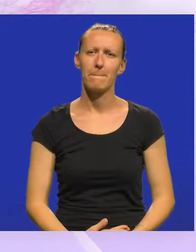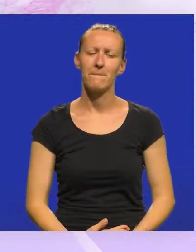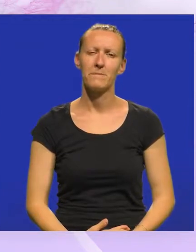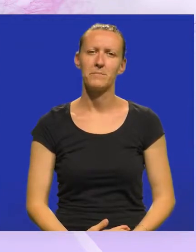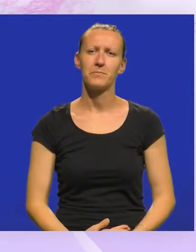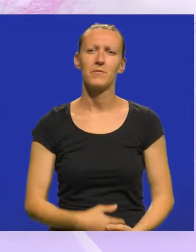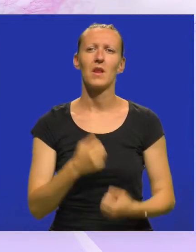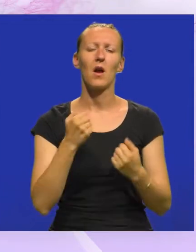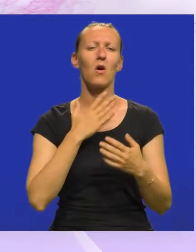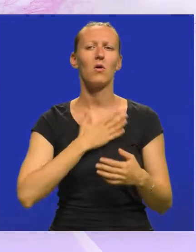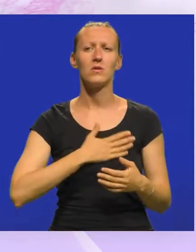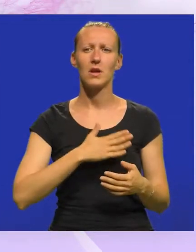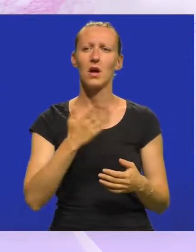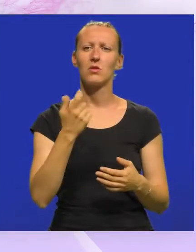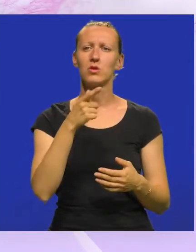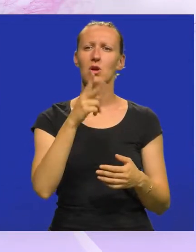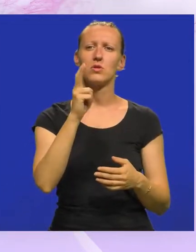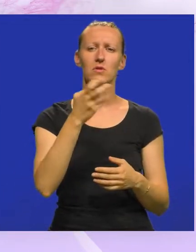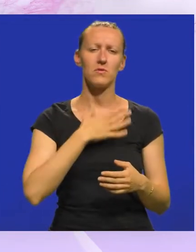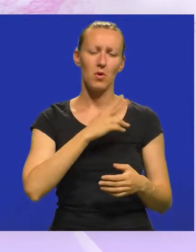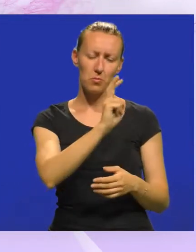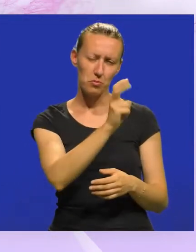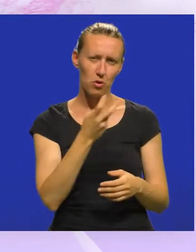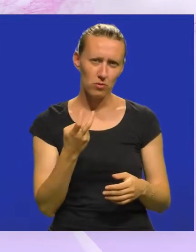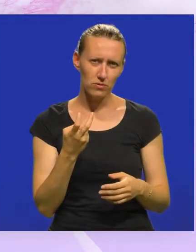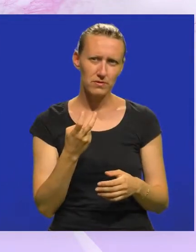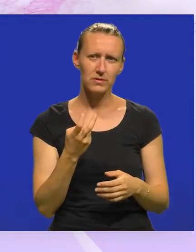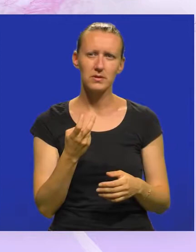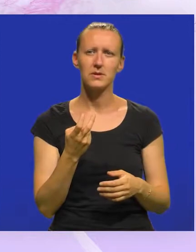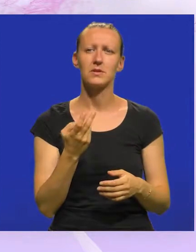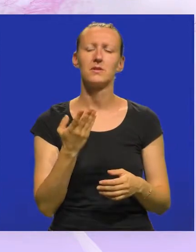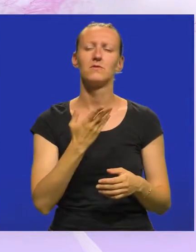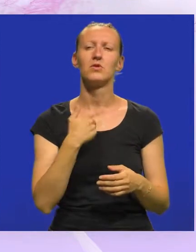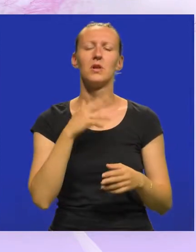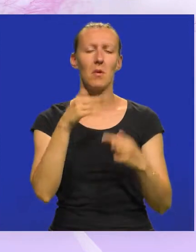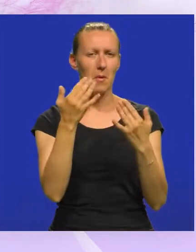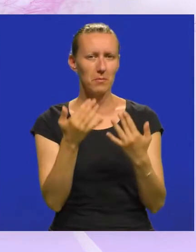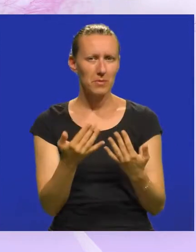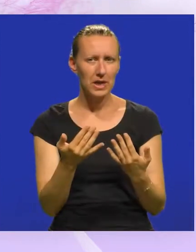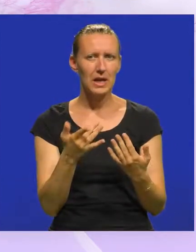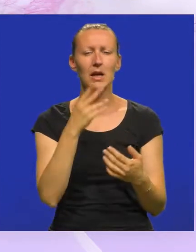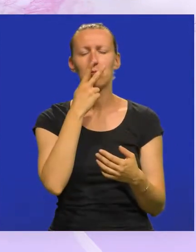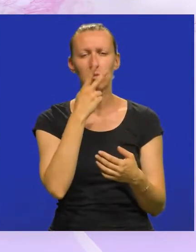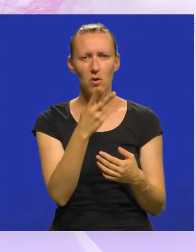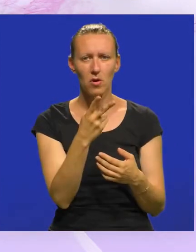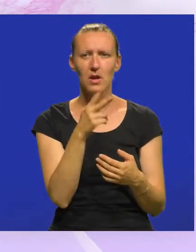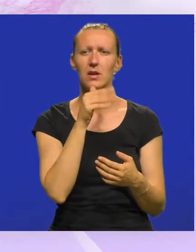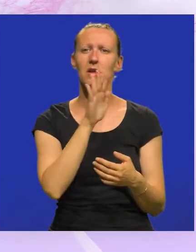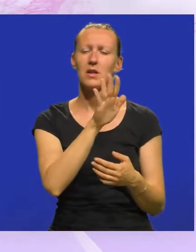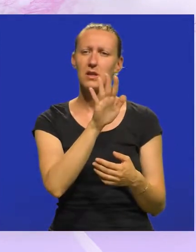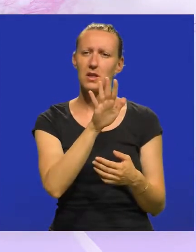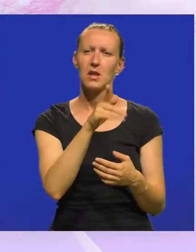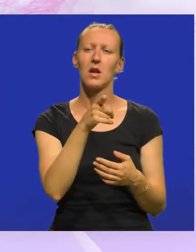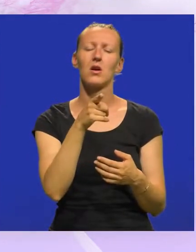Izuzetno mi je drago što se odazvamo moj pozivu i što imamo prilike pogledati njegov